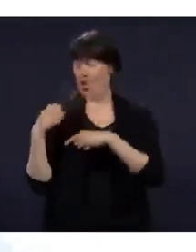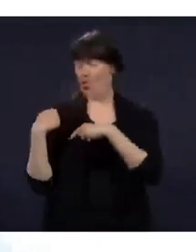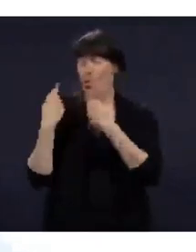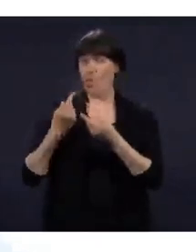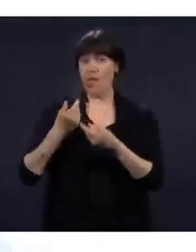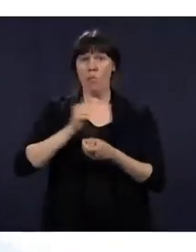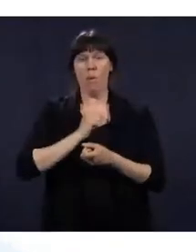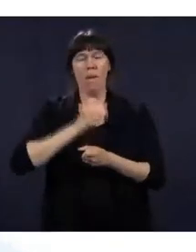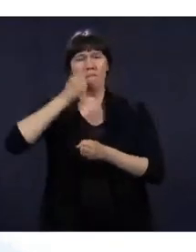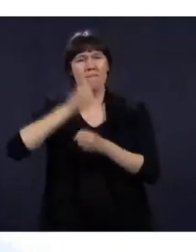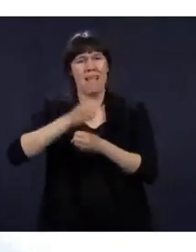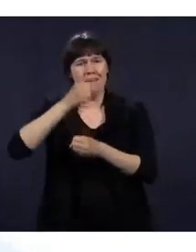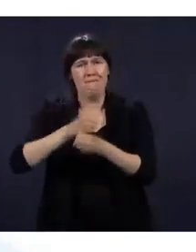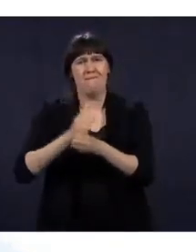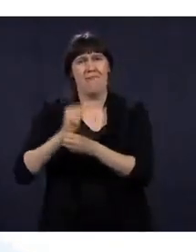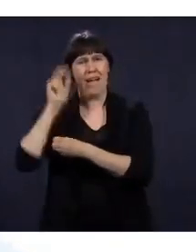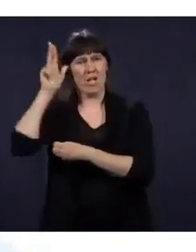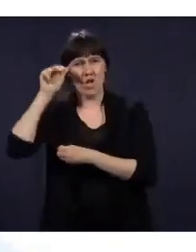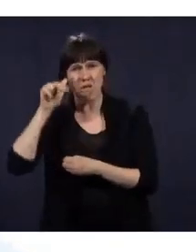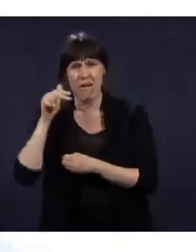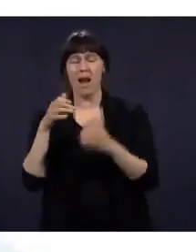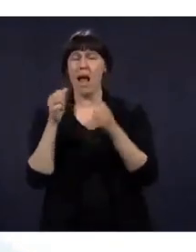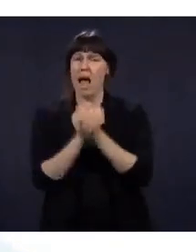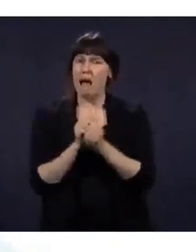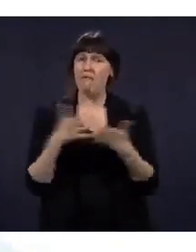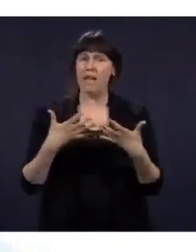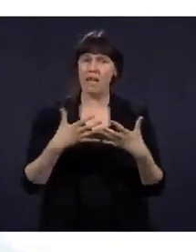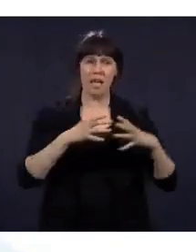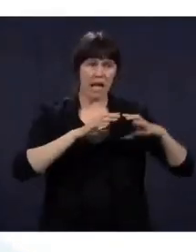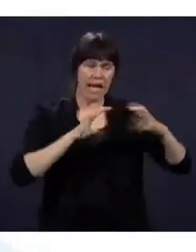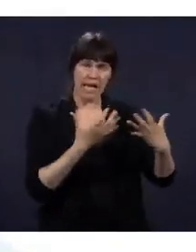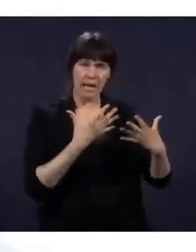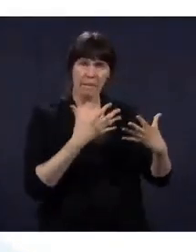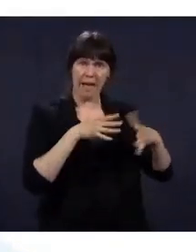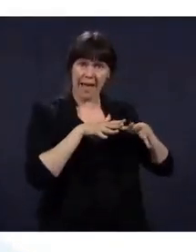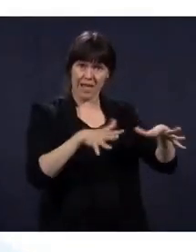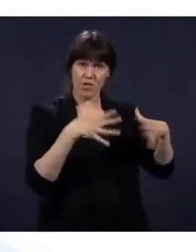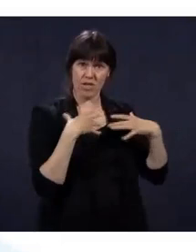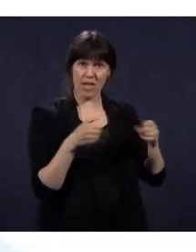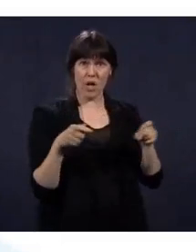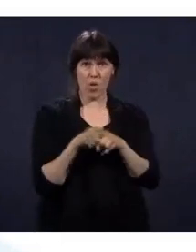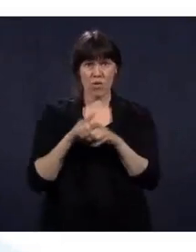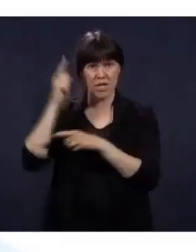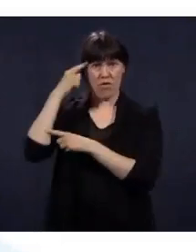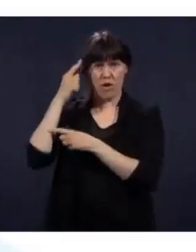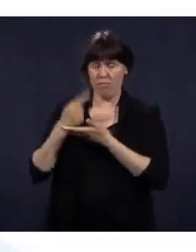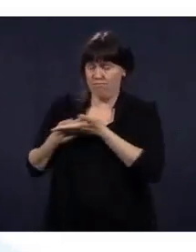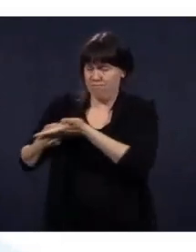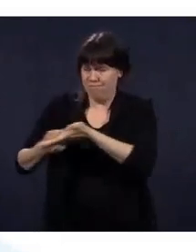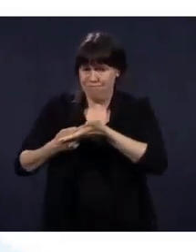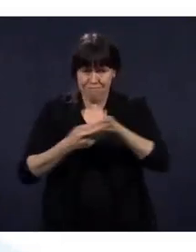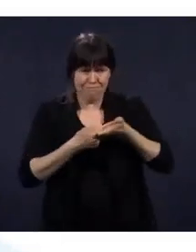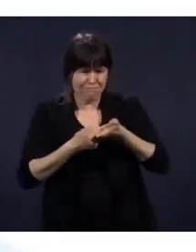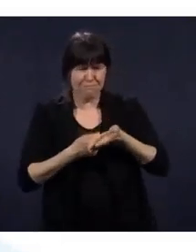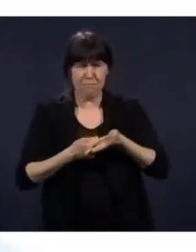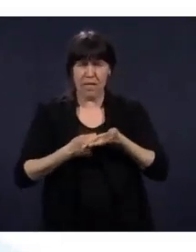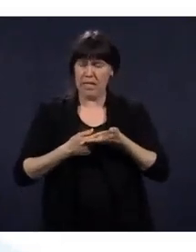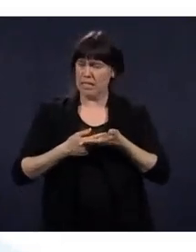tout un réseau de santé publique et un réseau de la santé, avec le gouvernement, pour véritablement vaincre ce virus.